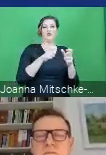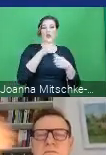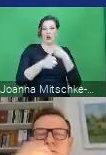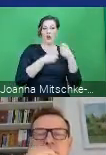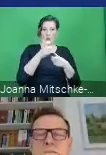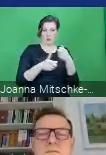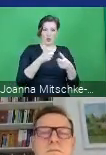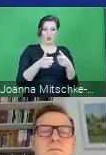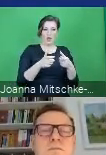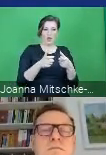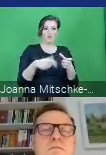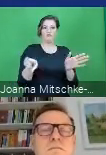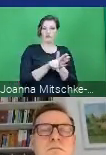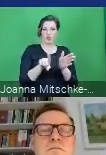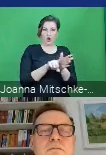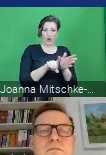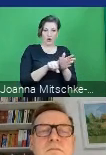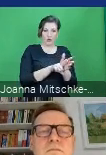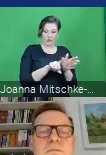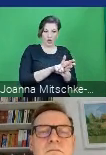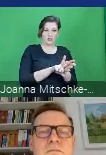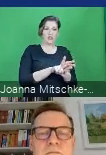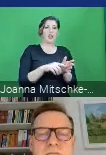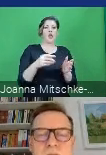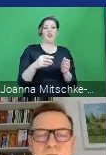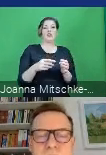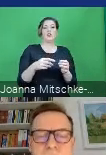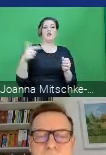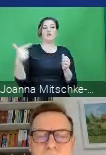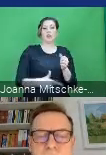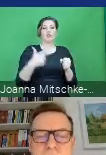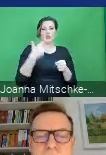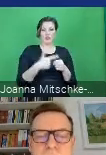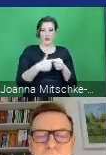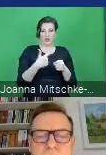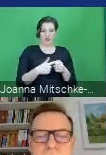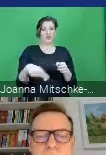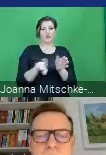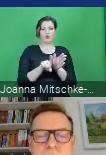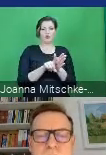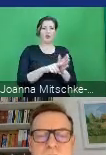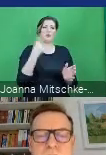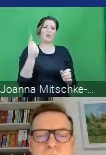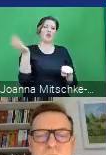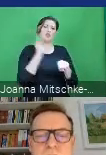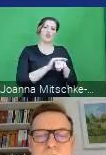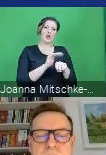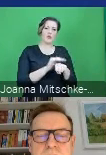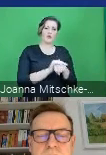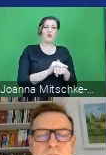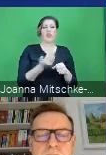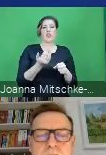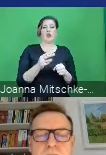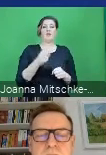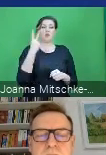etap przygotowawczy, który już się rozpoczął i trwał, tak, to są przygotowania do pierwszych właśnie zamówień na pierwsze funkcjonalności systemu. W etapie